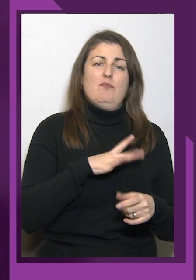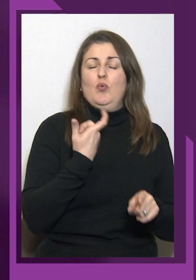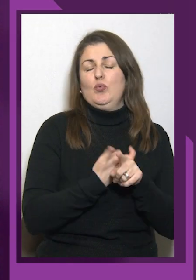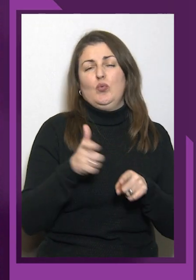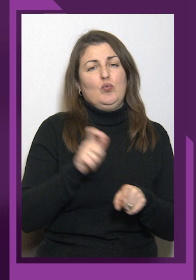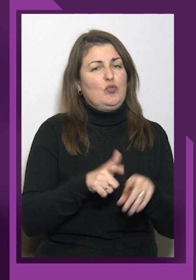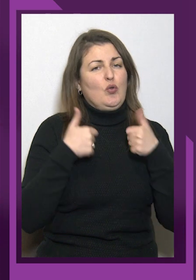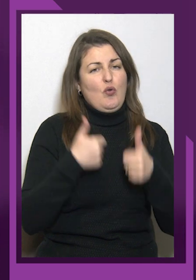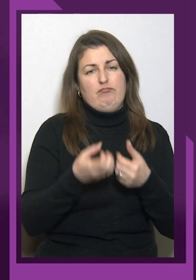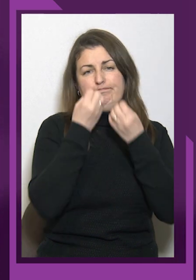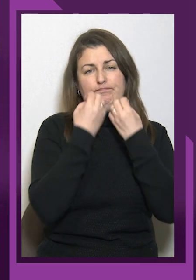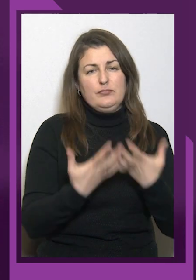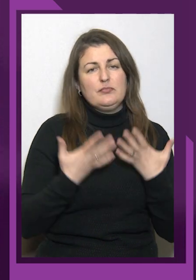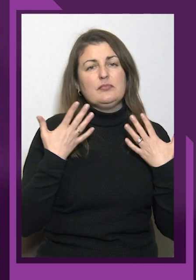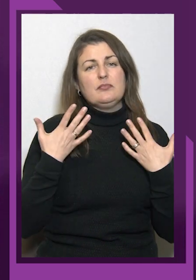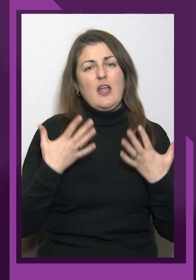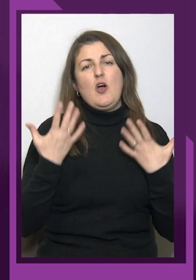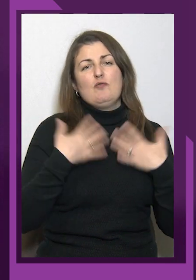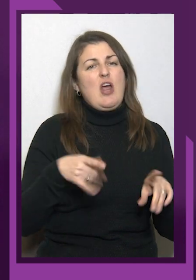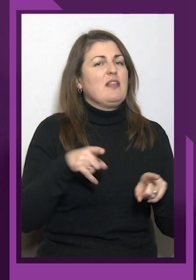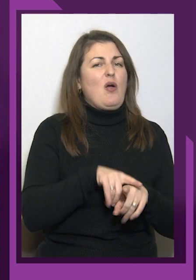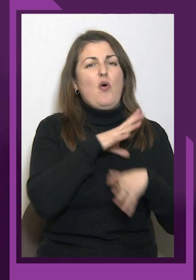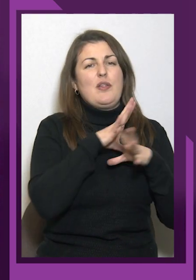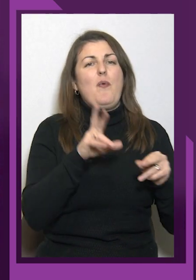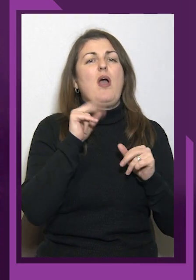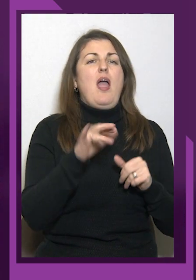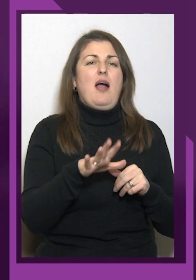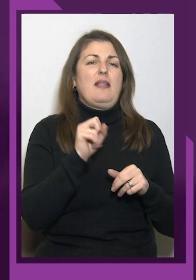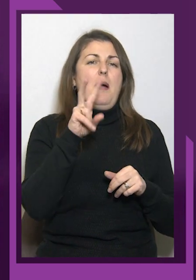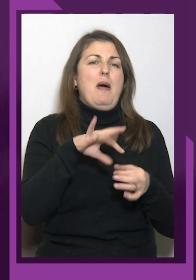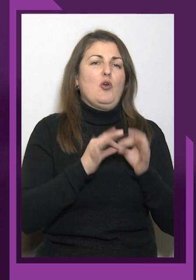було, як було на паралімпійських гірах останній.